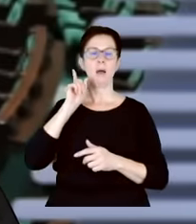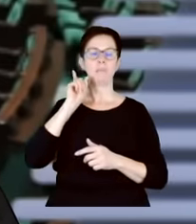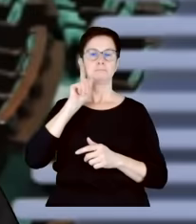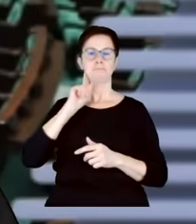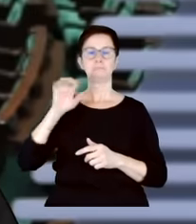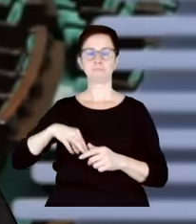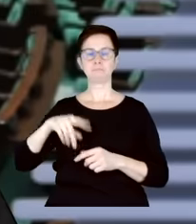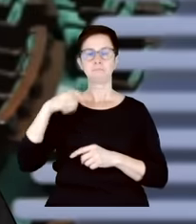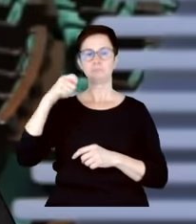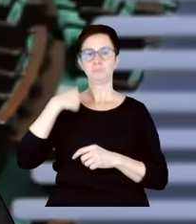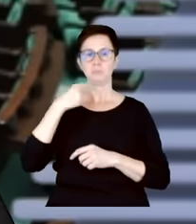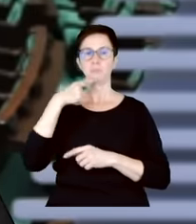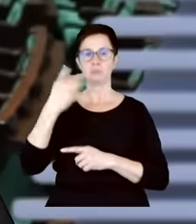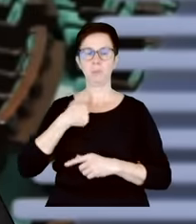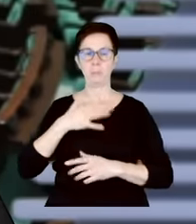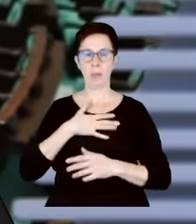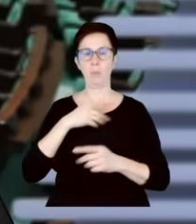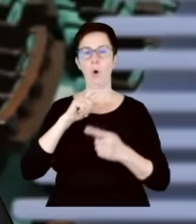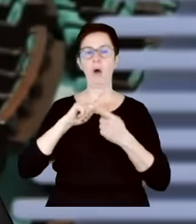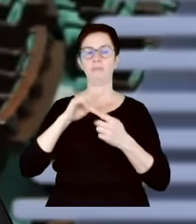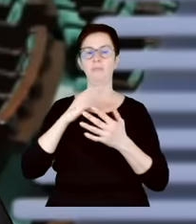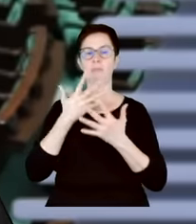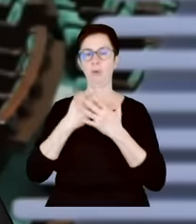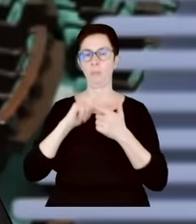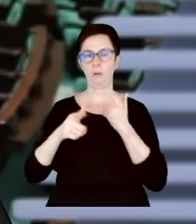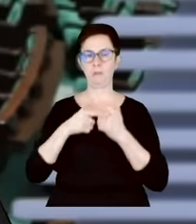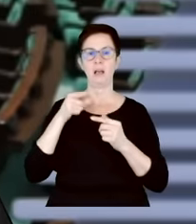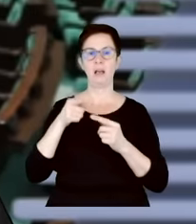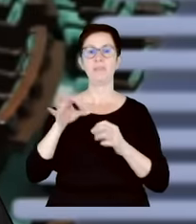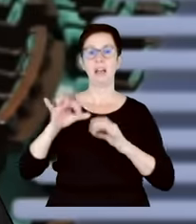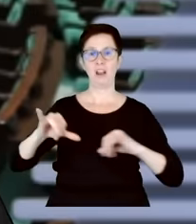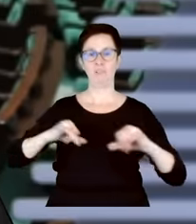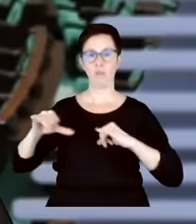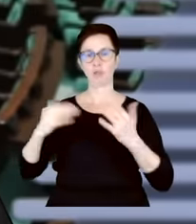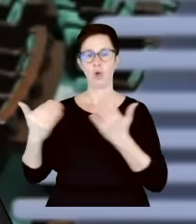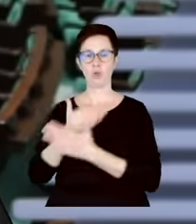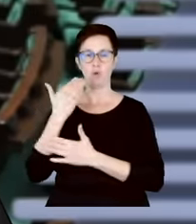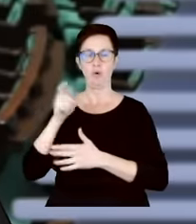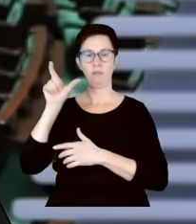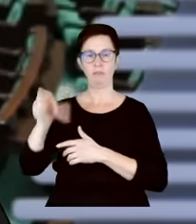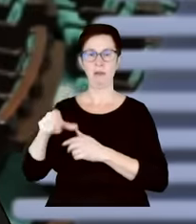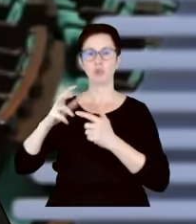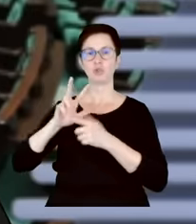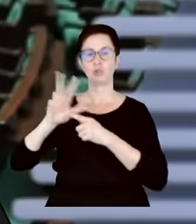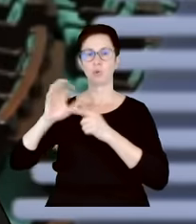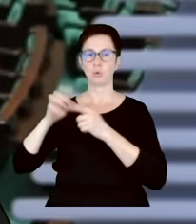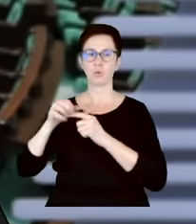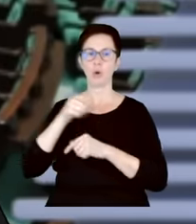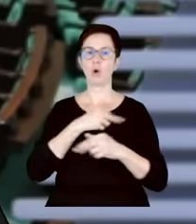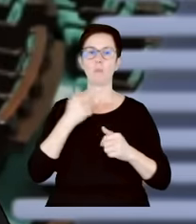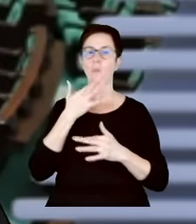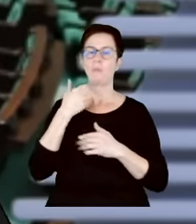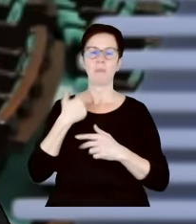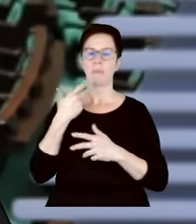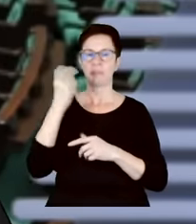politycznych. A wiecie pani jaka była odpowiedź teraz, kiedy władzę przejęła nowa koalicja 13 grudnia, że komisja nie interesuje się